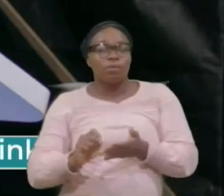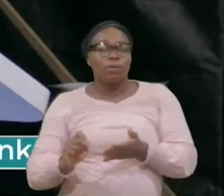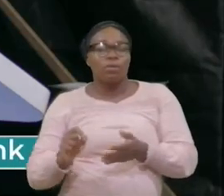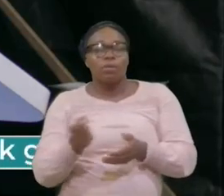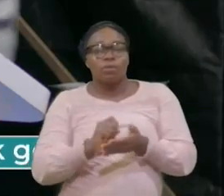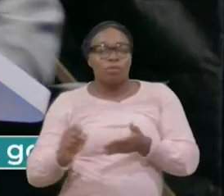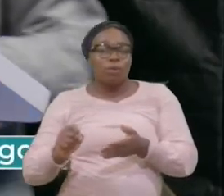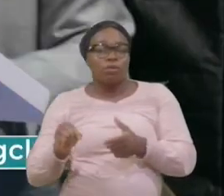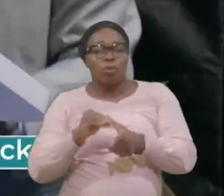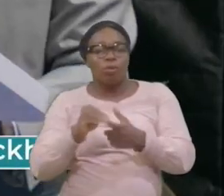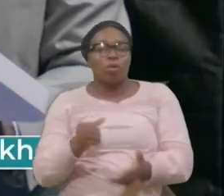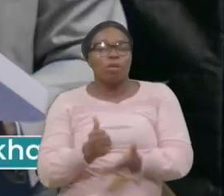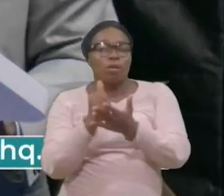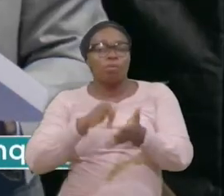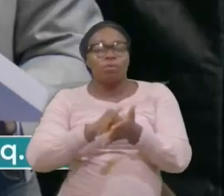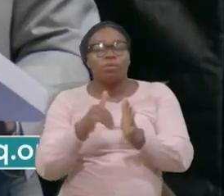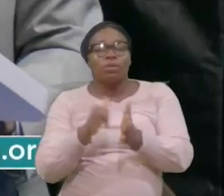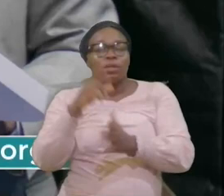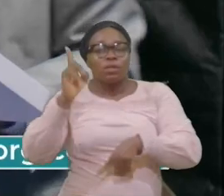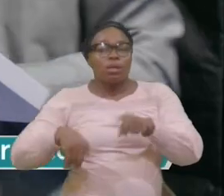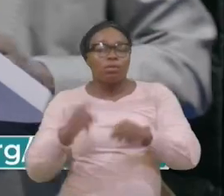Pour que le suivi, Ne soit pas difficile,